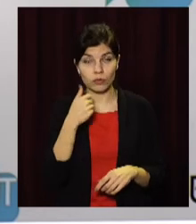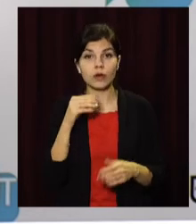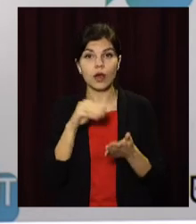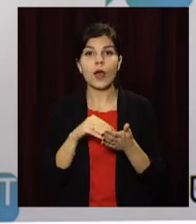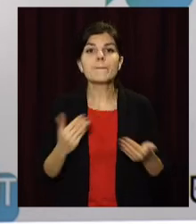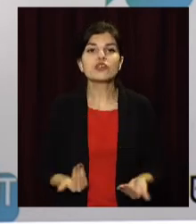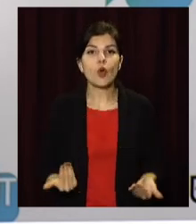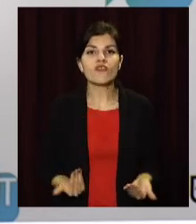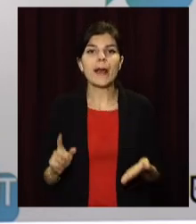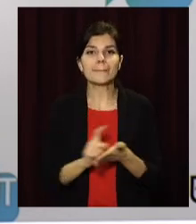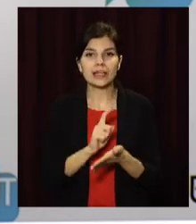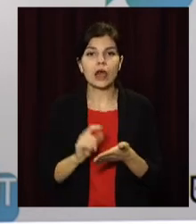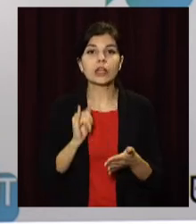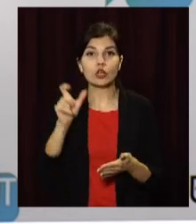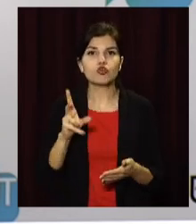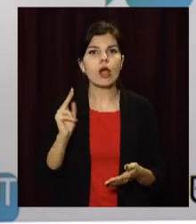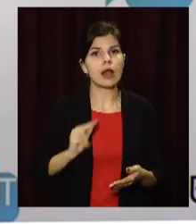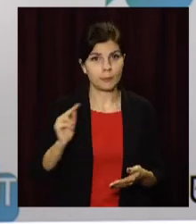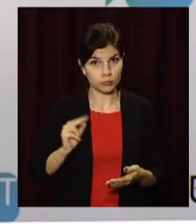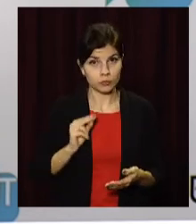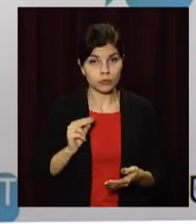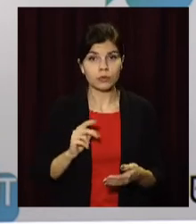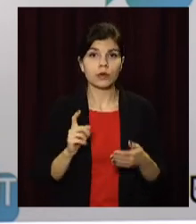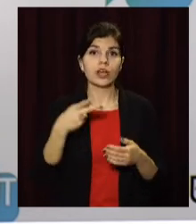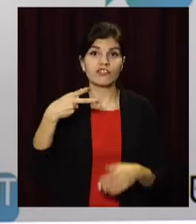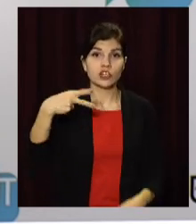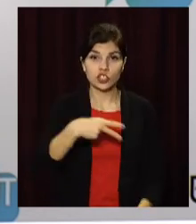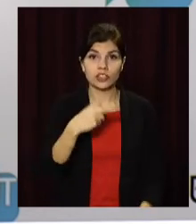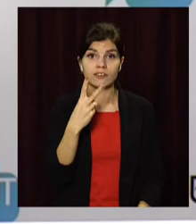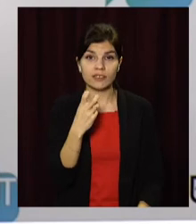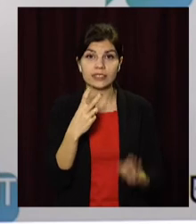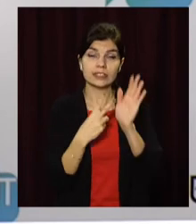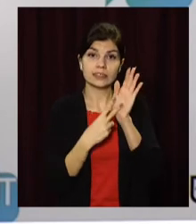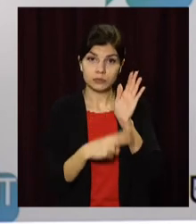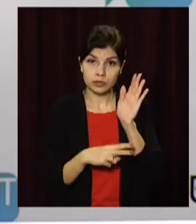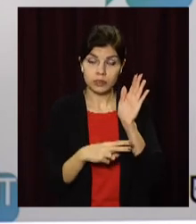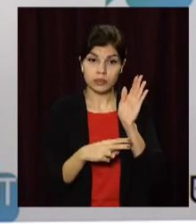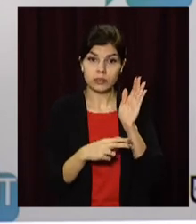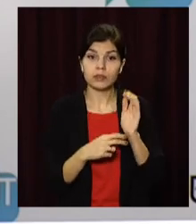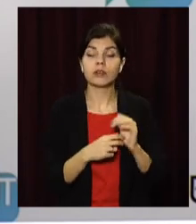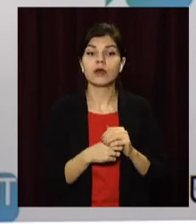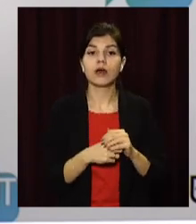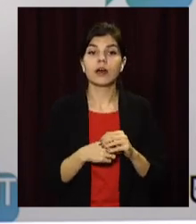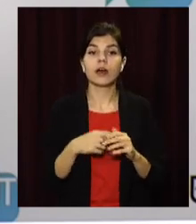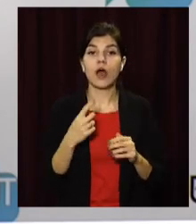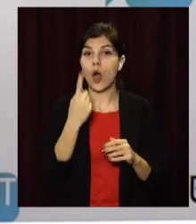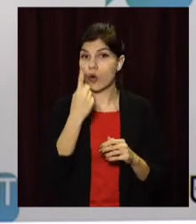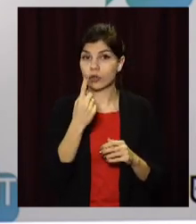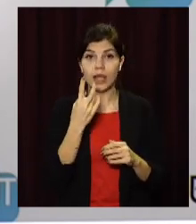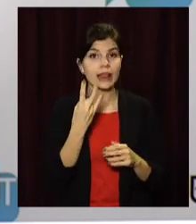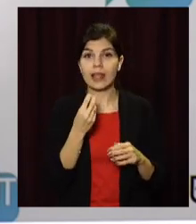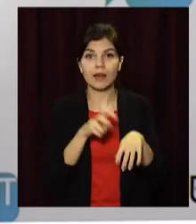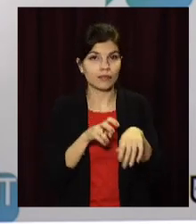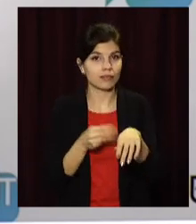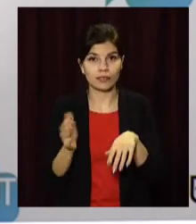прожитковий мінімум для працездатного населення у розмірі 2270 гривень. Відповідно, один неоподаткований